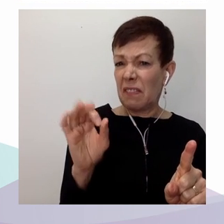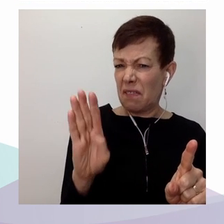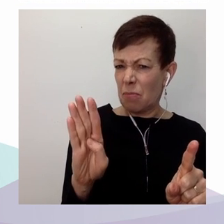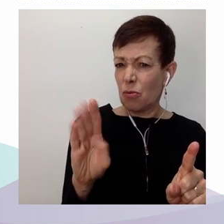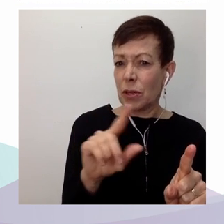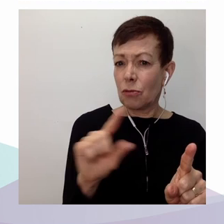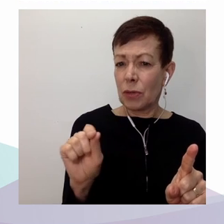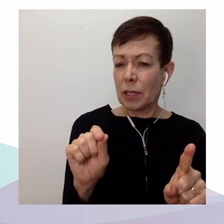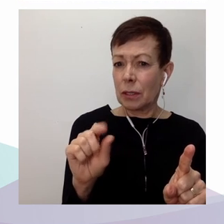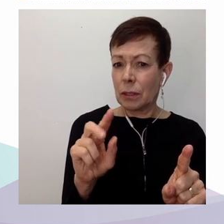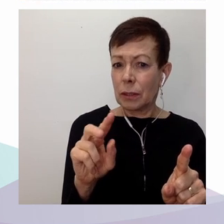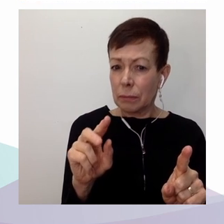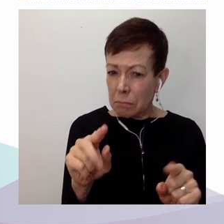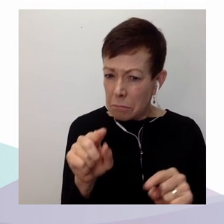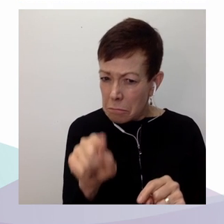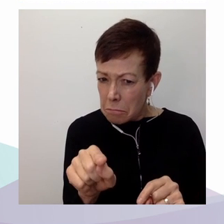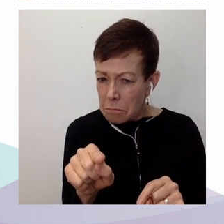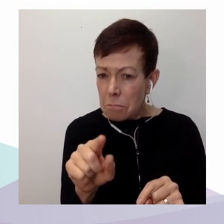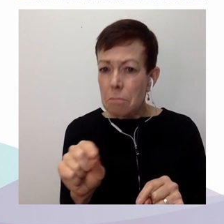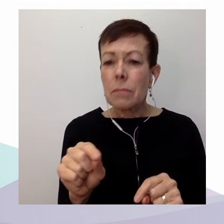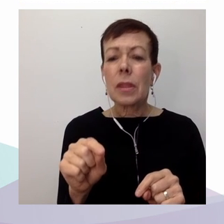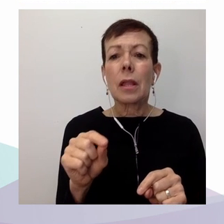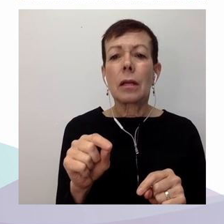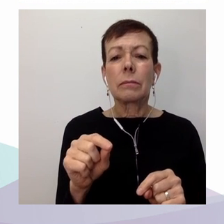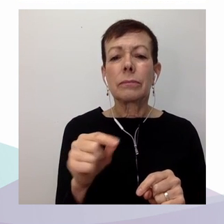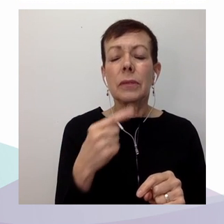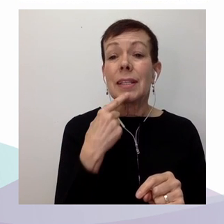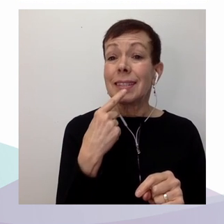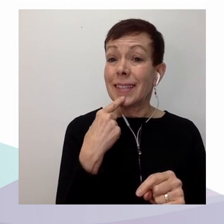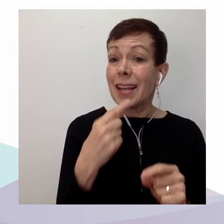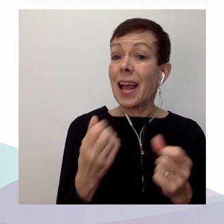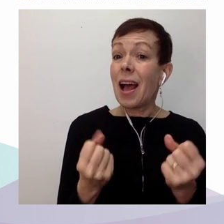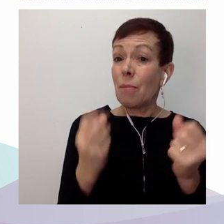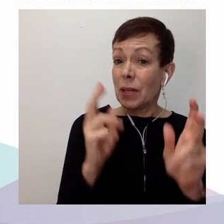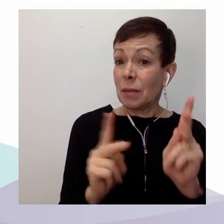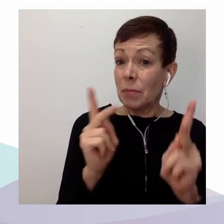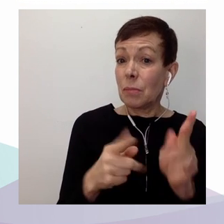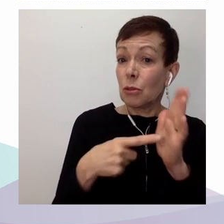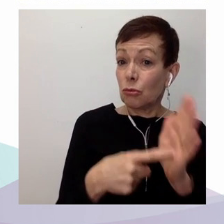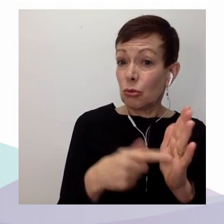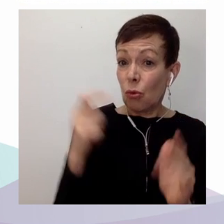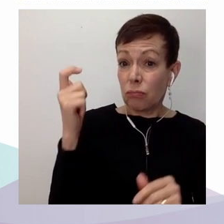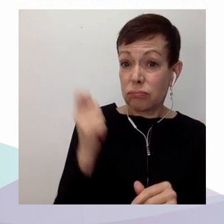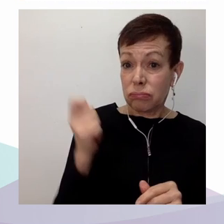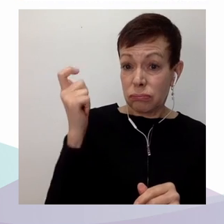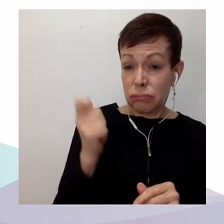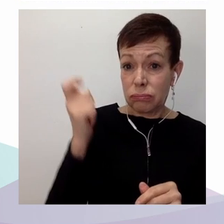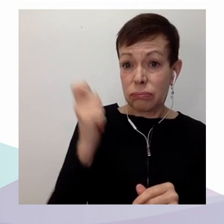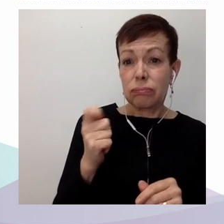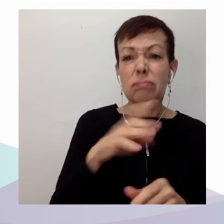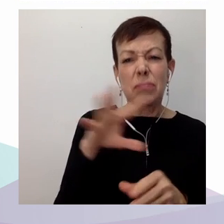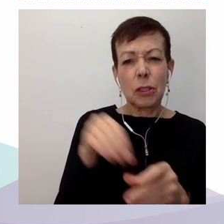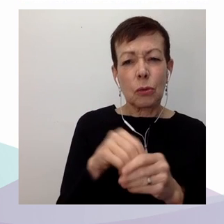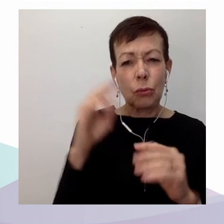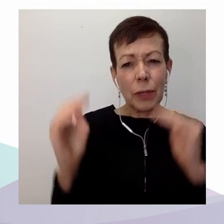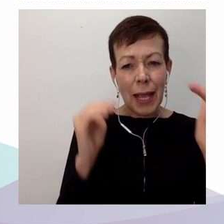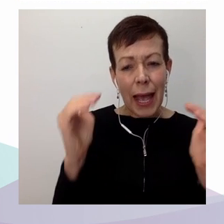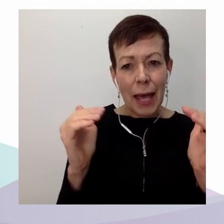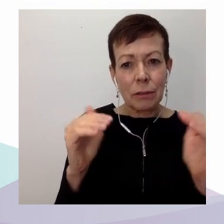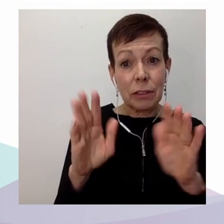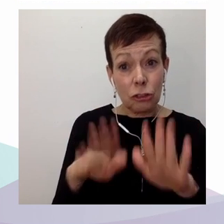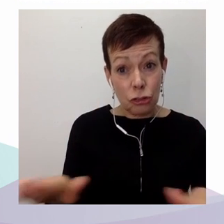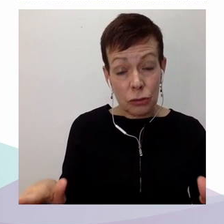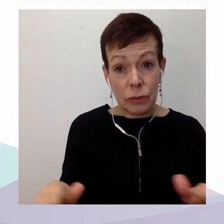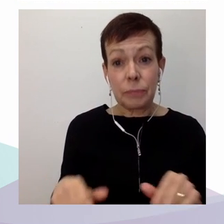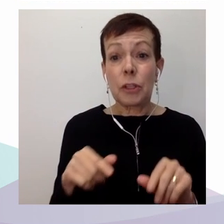programme d'assistance sociale, ce qui inclut les adultes et les enfants. En 2022, le barème d'aide sociale pour une